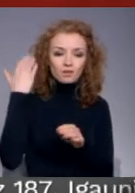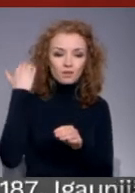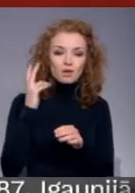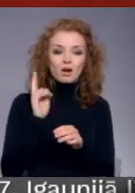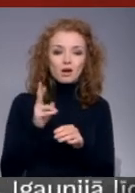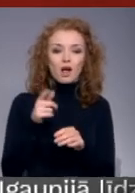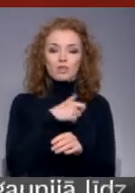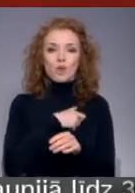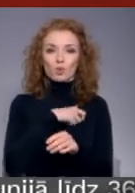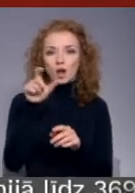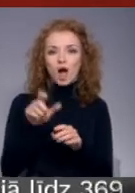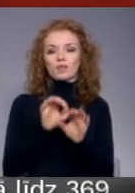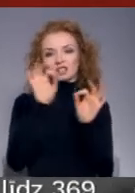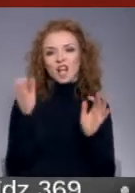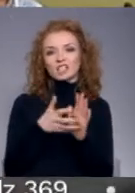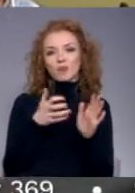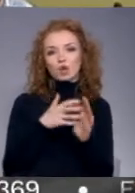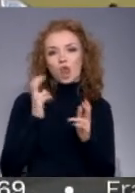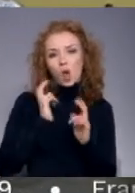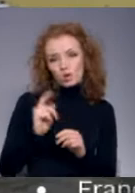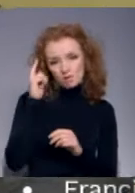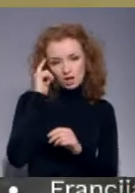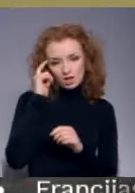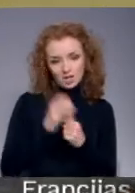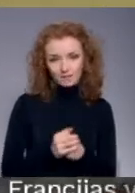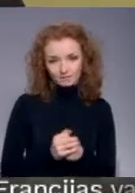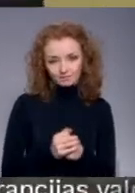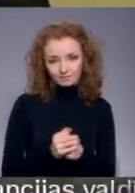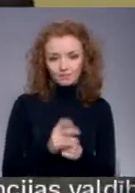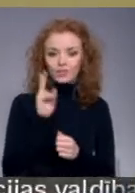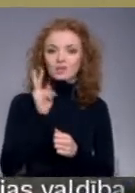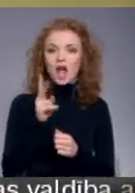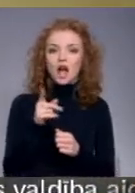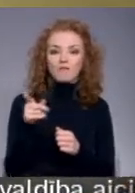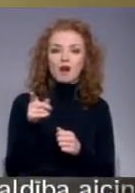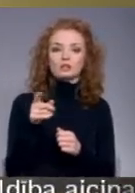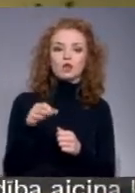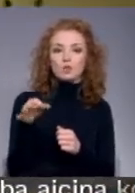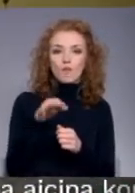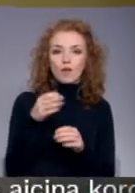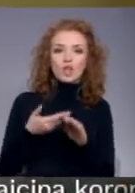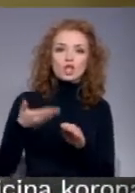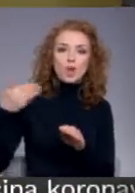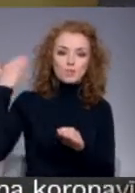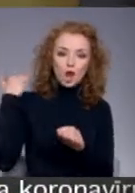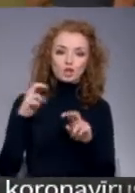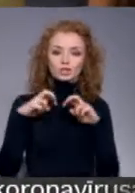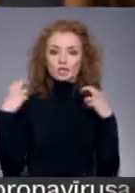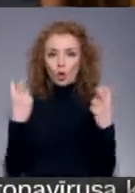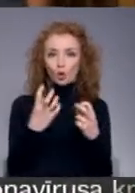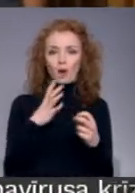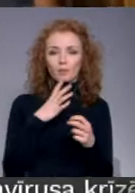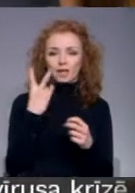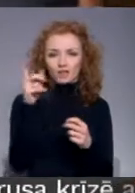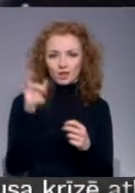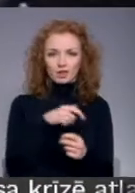dalību, deputāti sāka izmantot ļaunprātīgi. Jāpiebilst, ka Čekavas novadā iepriekšējā sasaukumā biedība deputāti, kuri gadiem